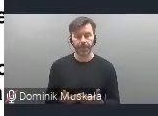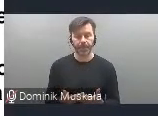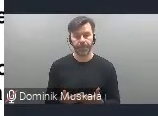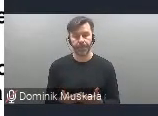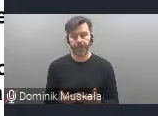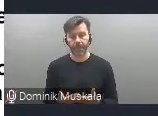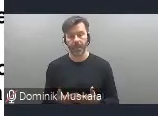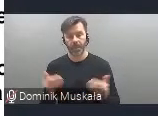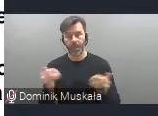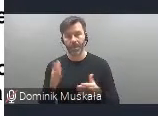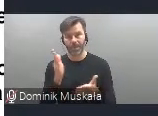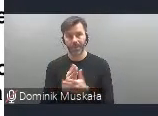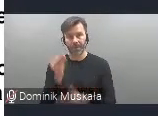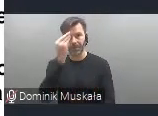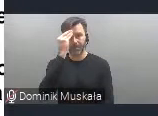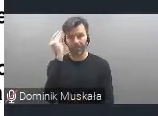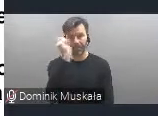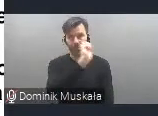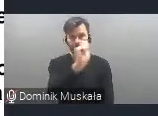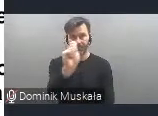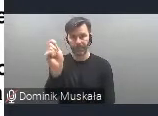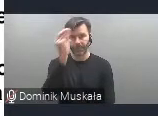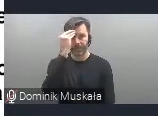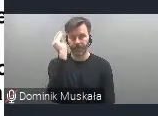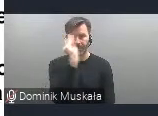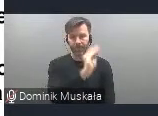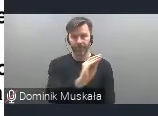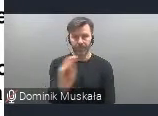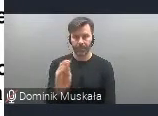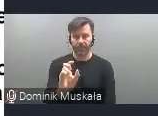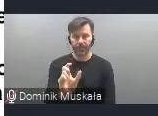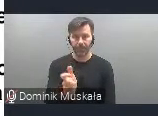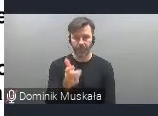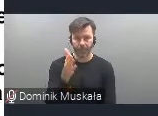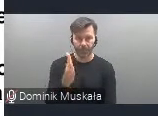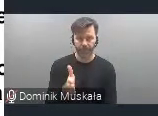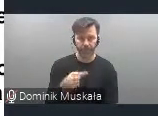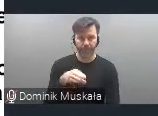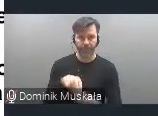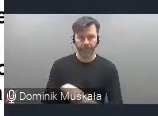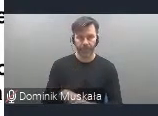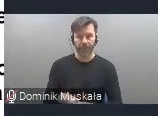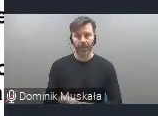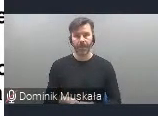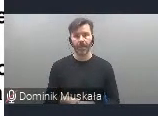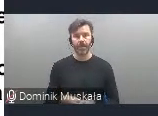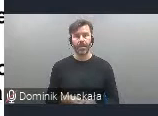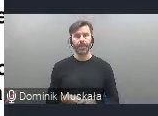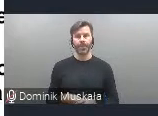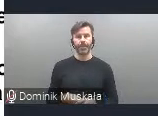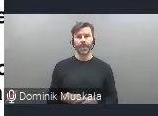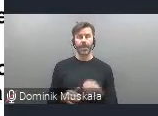ja mogę Państwu zasygnalizować pewne zagadnienia i stąd też chciałbym Państwu, natomiast jakby ktoś byłby